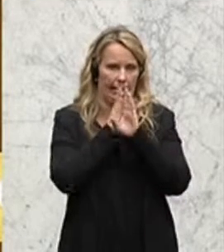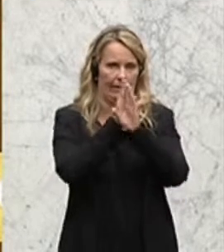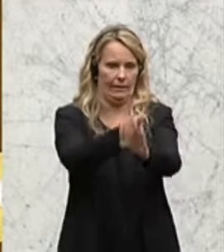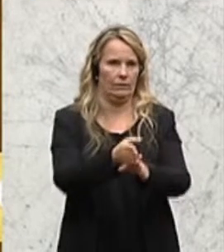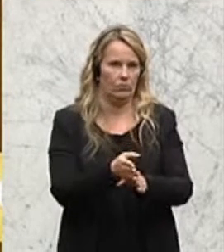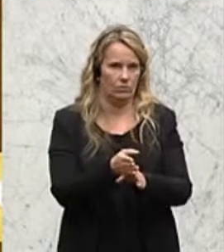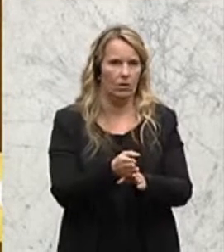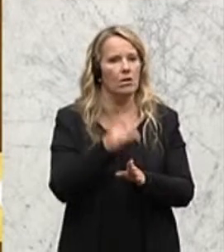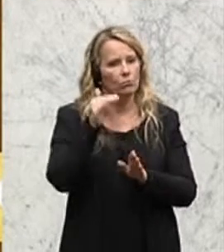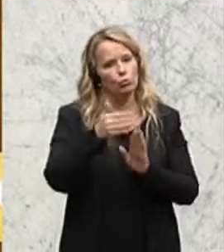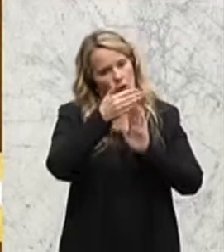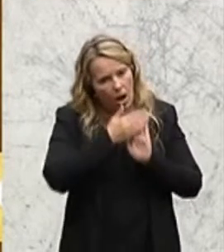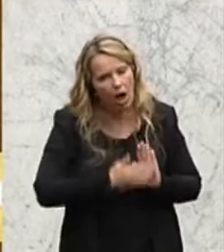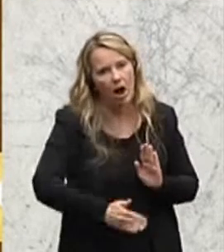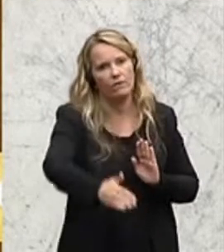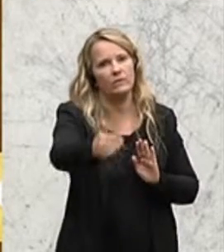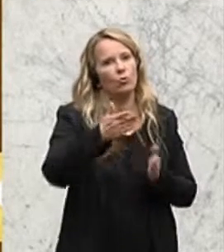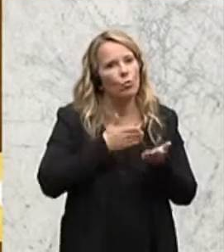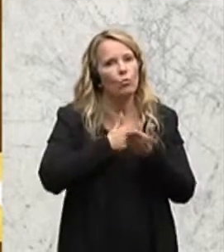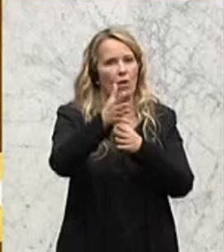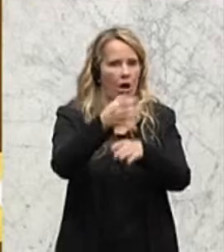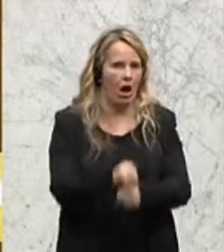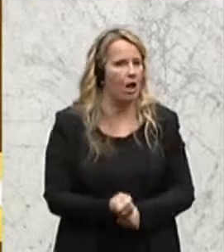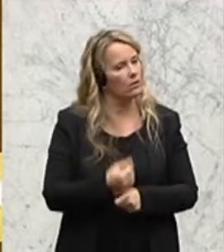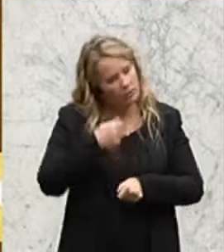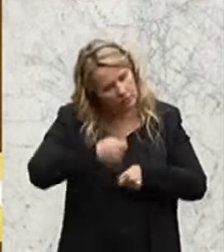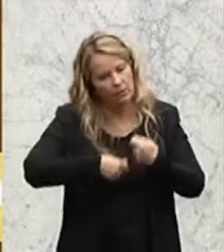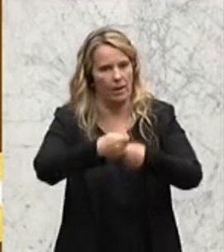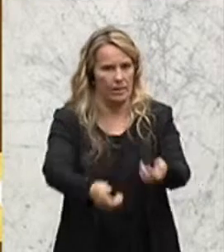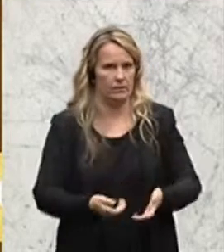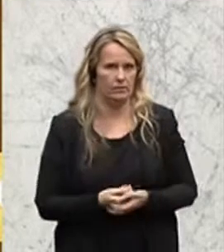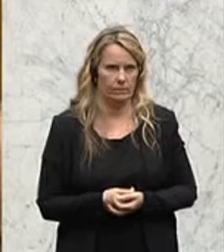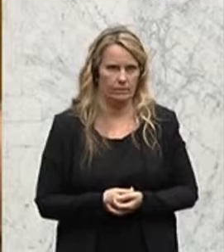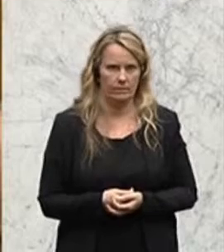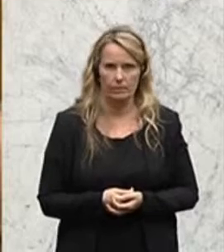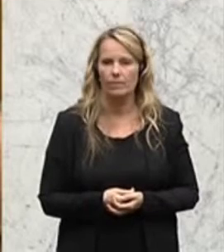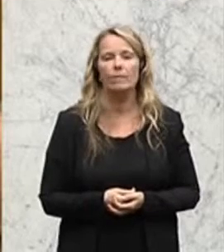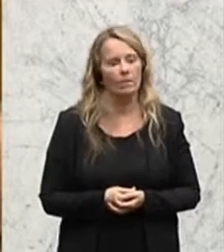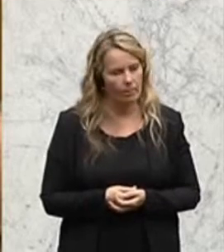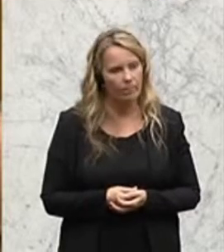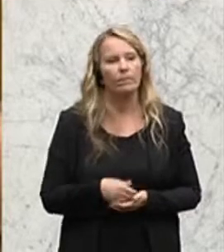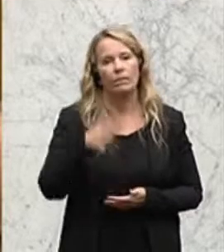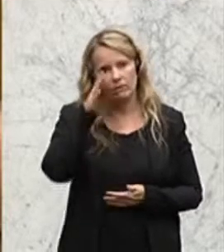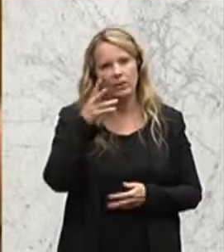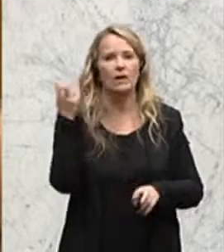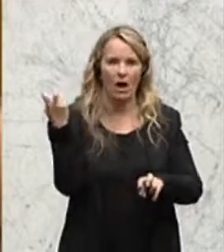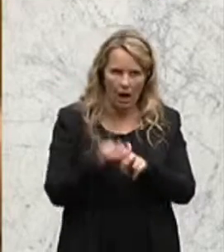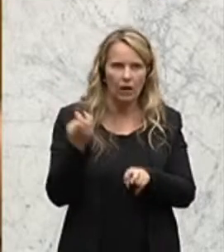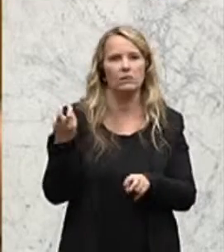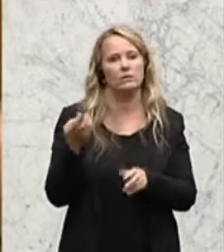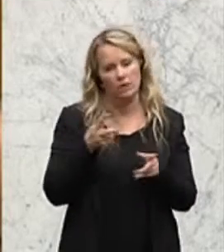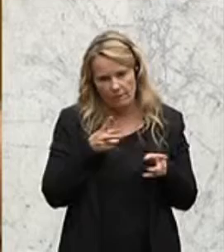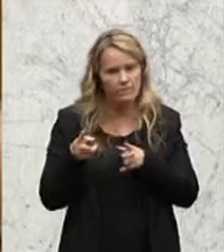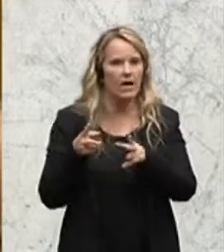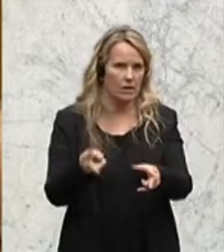ziehen, es muss langfristig und nachhaltig daran gearbeitet werden. Es wird ein harter und steiniger